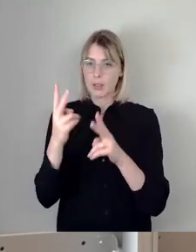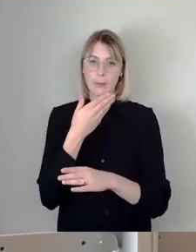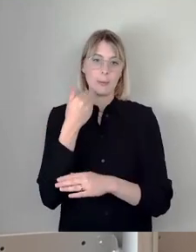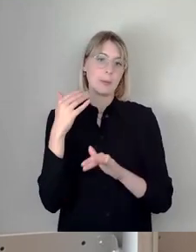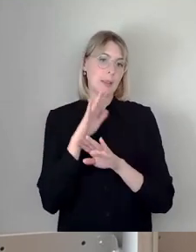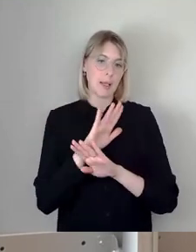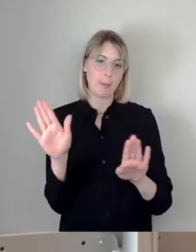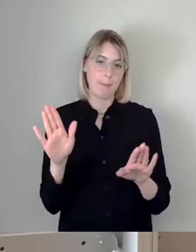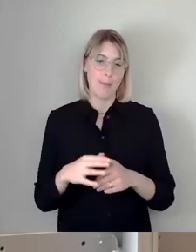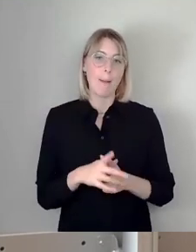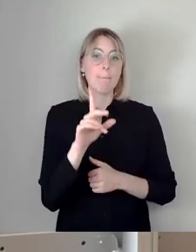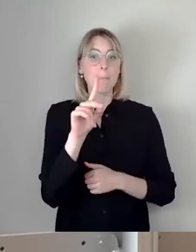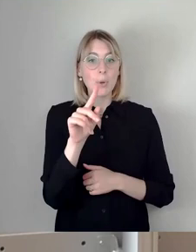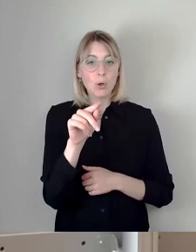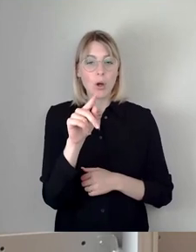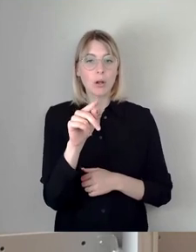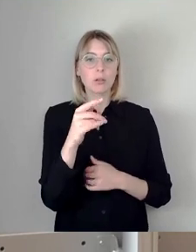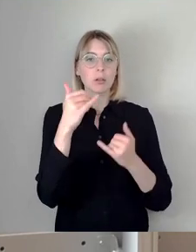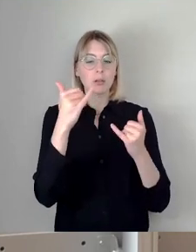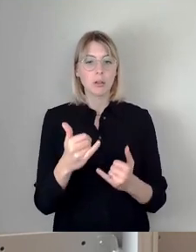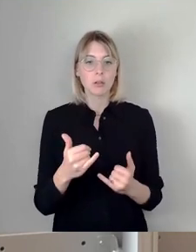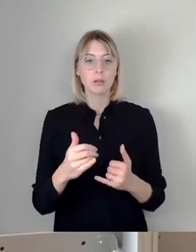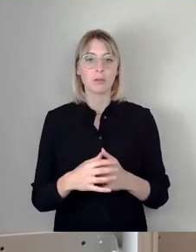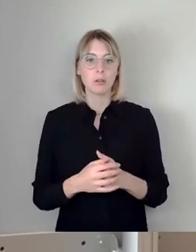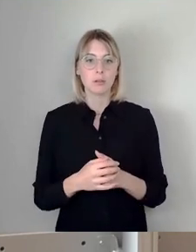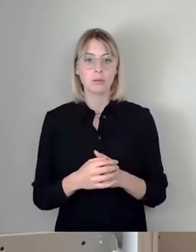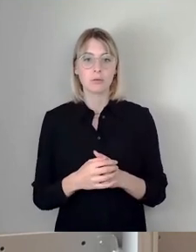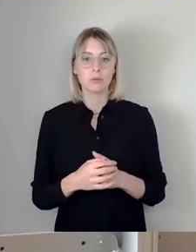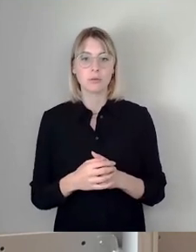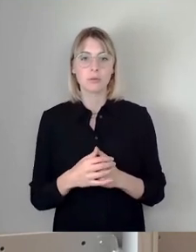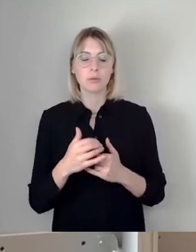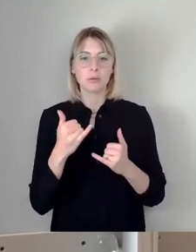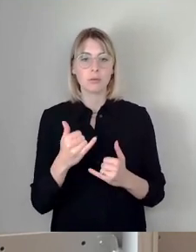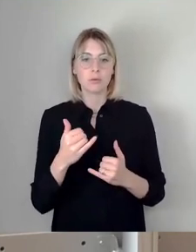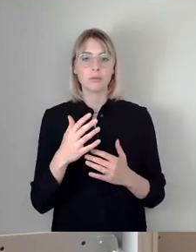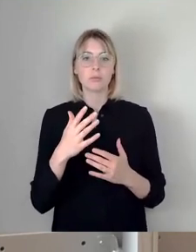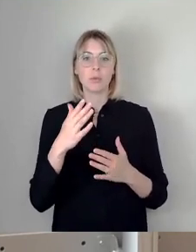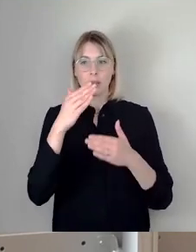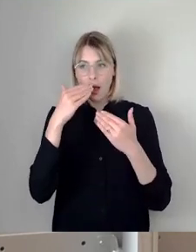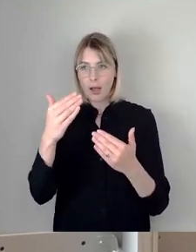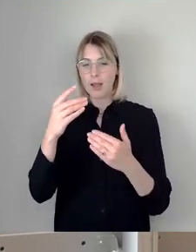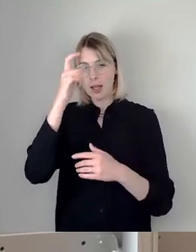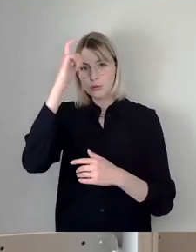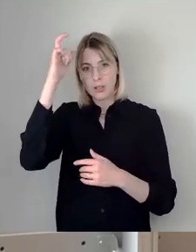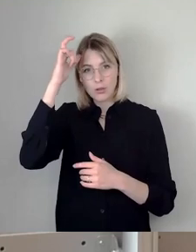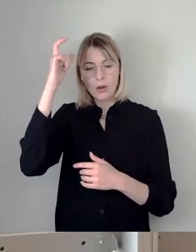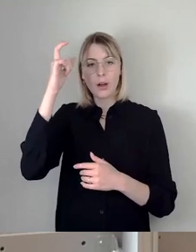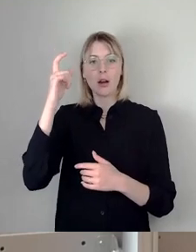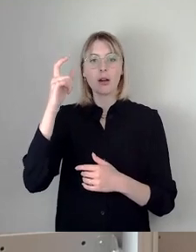dampen und diskriminieren Architekten und Ingenieurleistungen und bürden dann immer mehr auf.